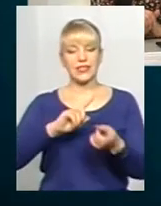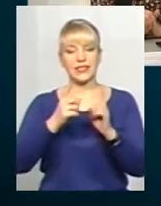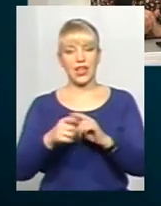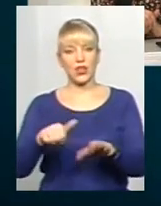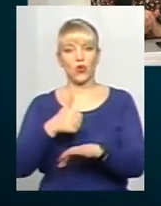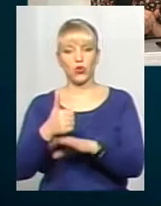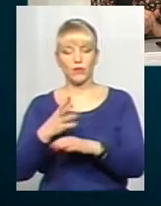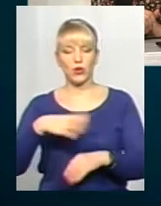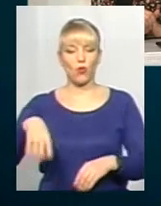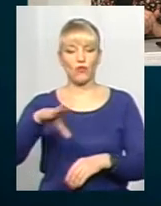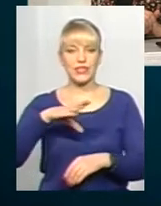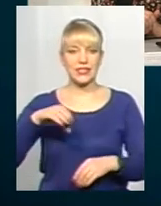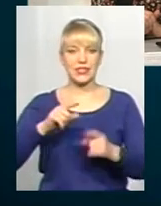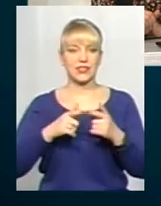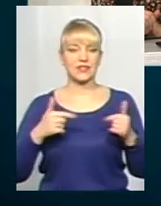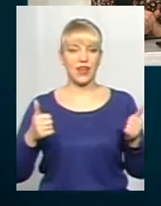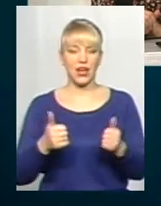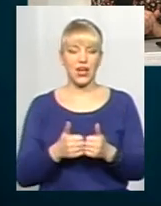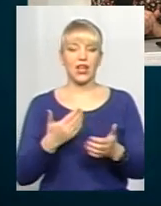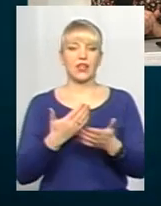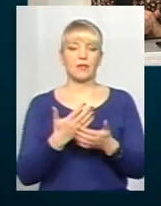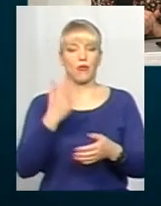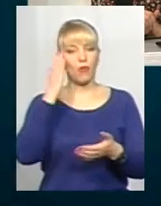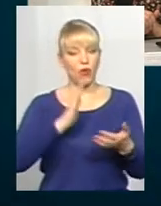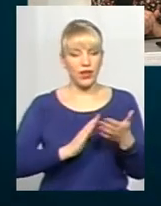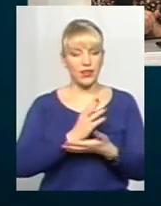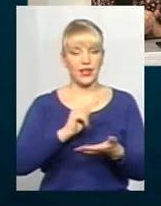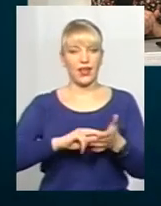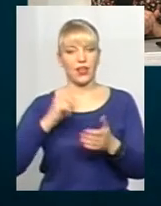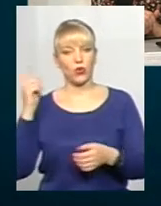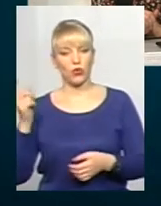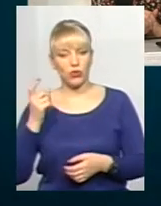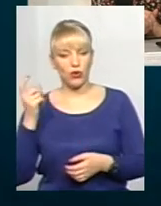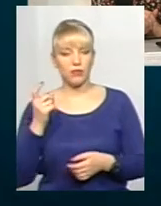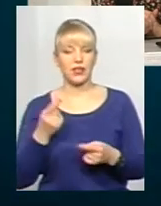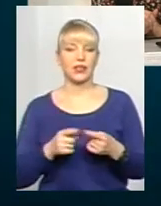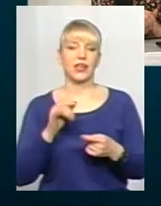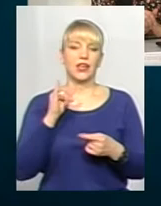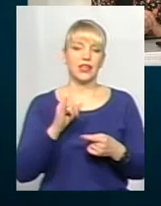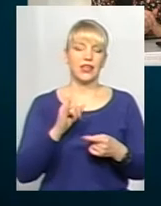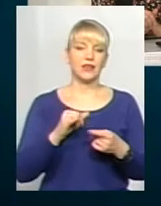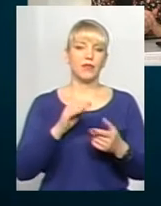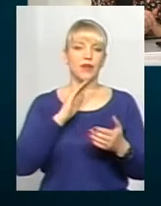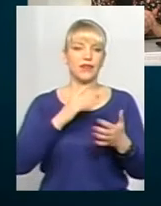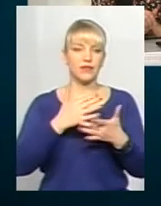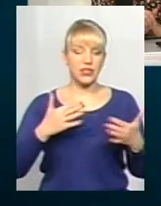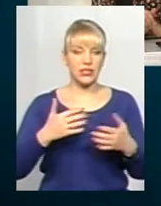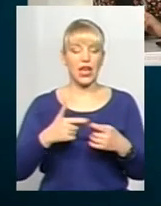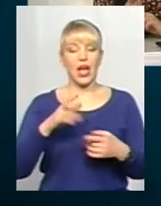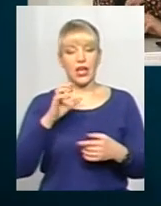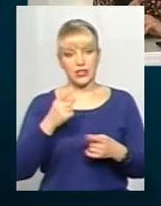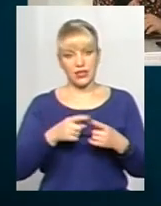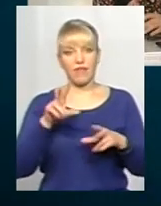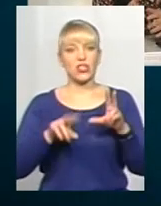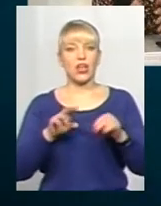економіки, приватного життя, а жінки – підлеглими. Це є патріархат. На основі патріархату і будуються ці гендерні стереотипи.